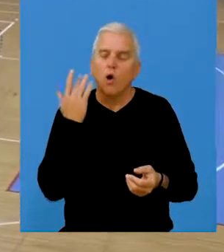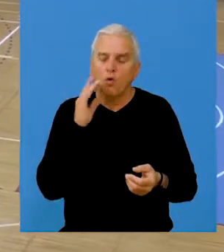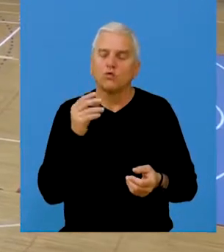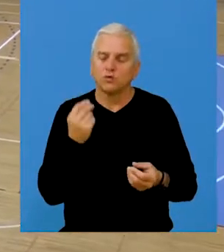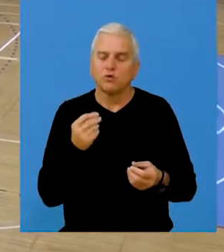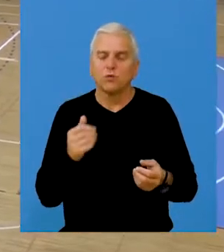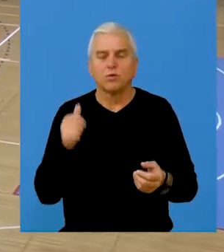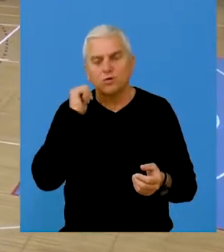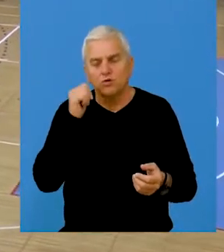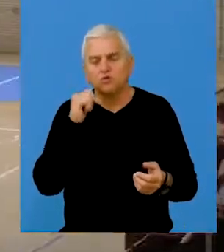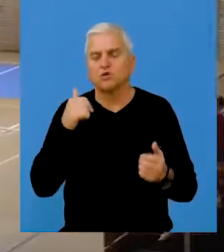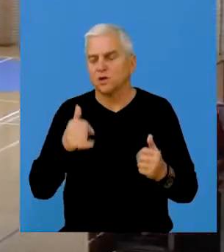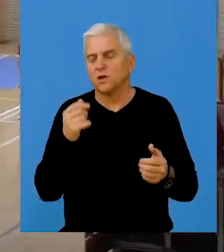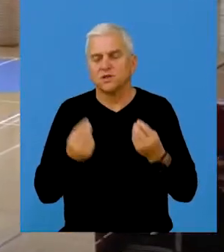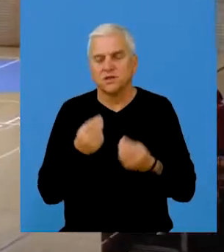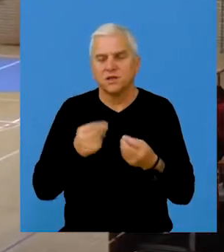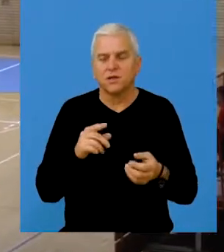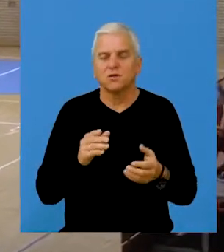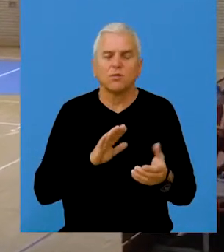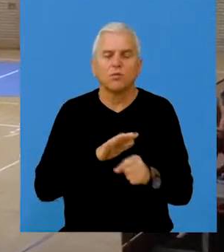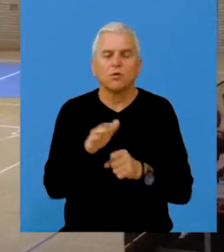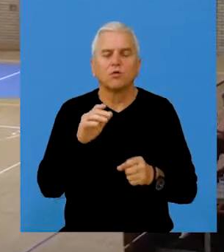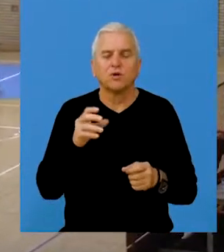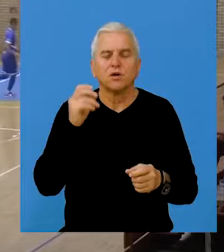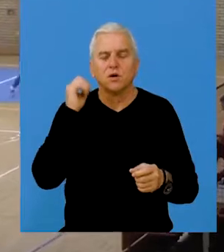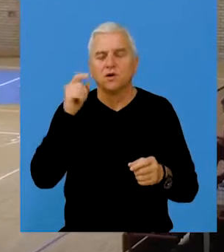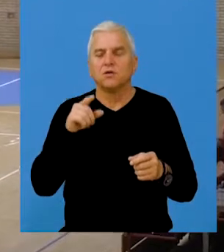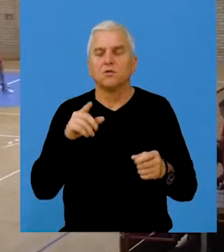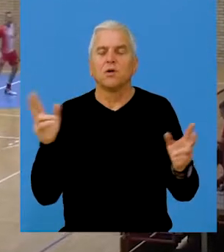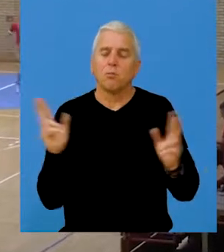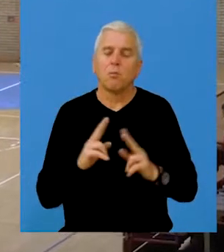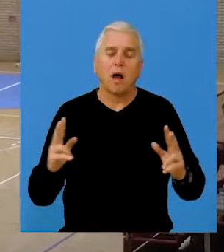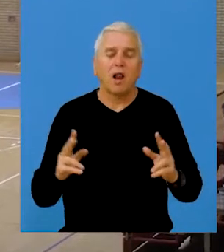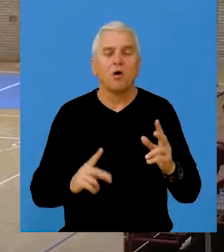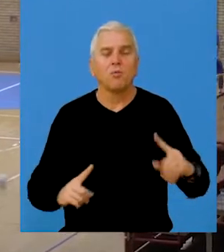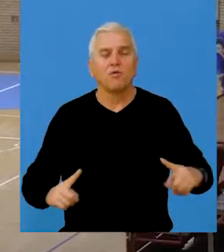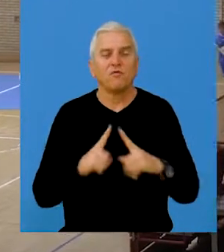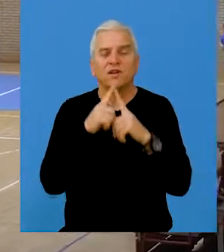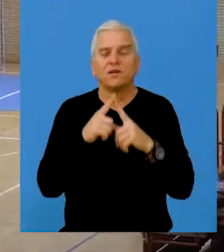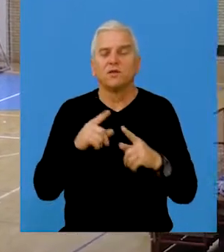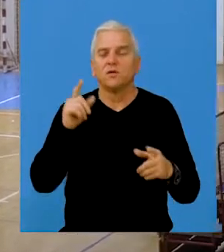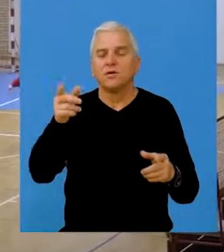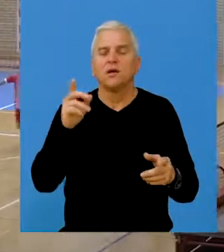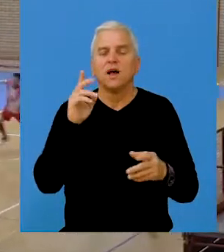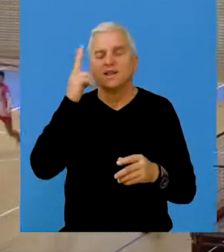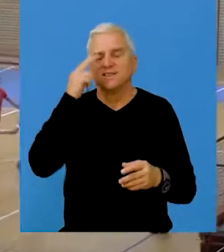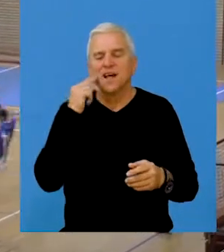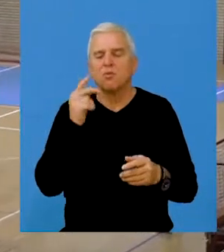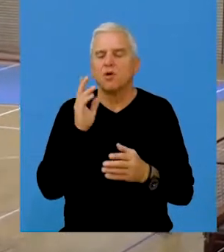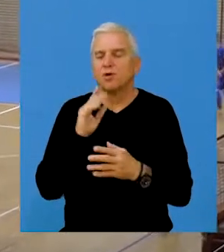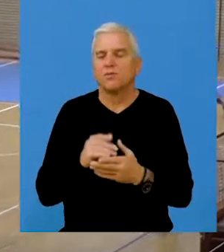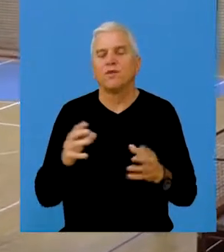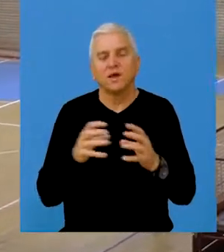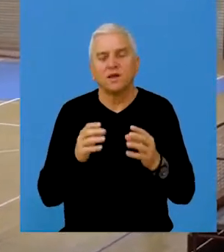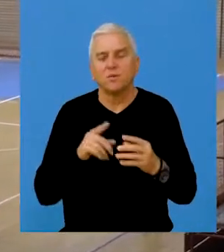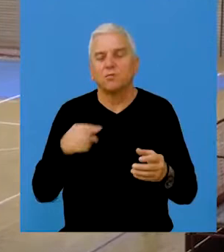sasvim korektno i učerašnju utakmicu protiv bosanske ekipe i danas u malom finalu je pobedila, znamo samo pravo,